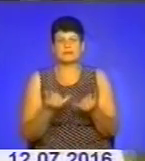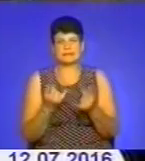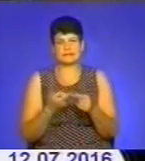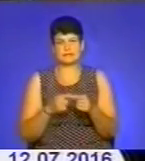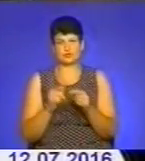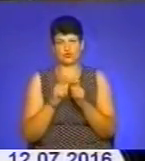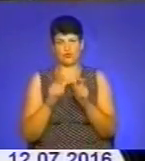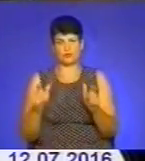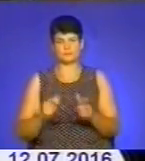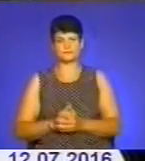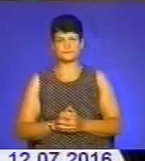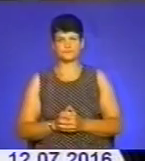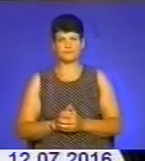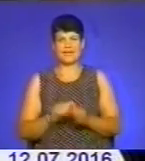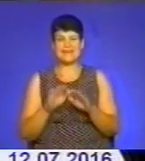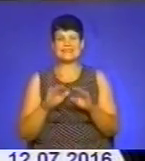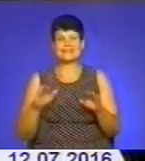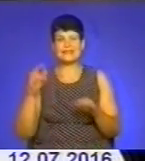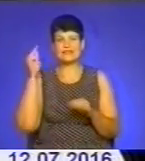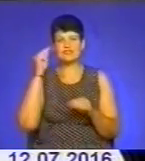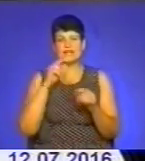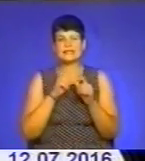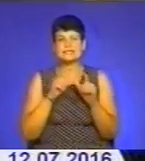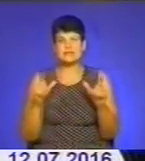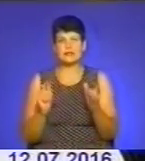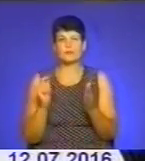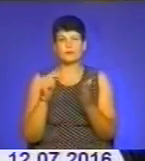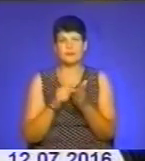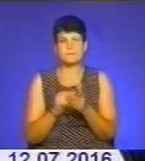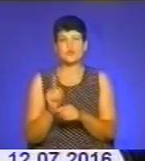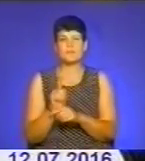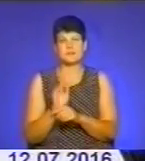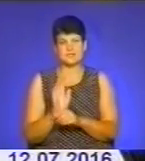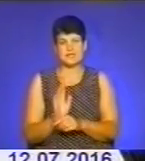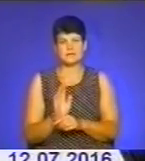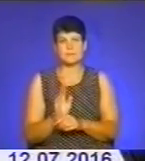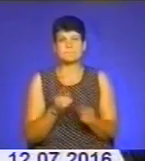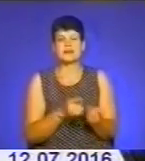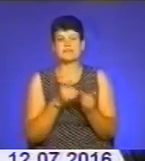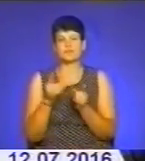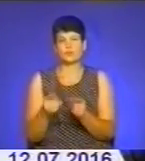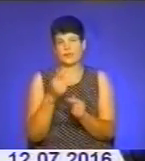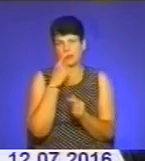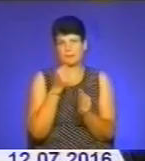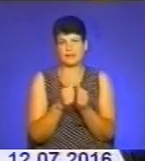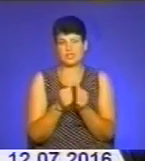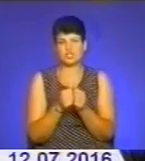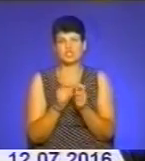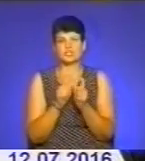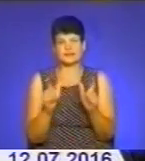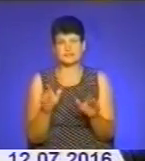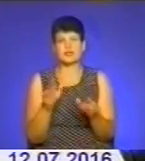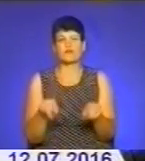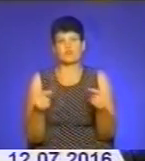школи. Дітей з навчальних закладів, які потрапляють під оптимізацію, переведуть до найближчих шкіл з відповідним